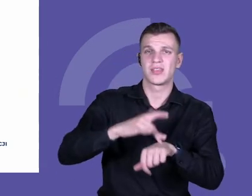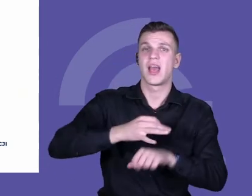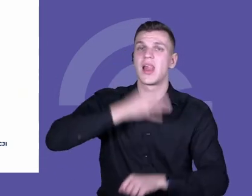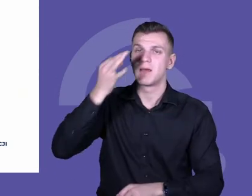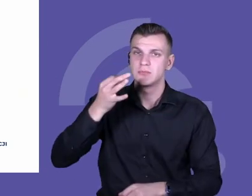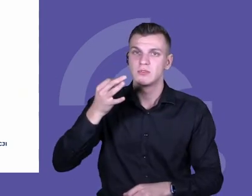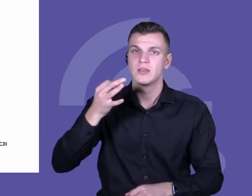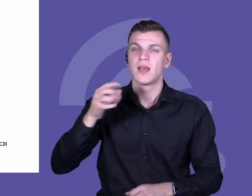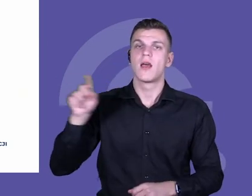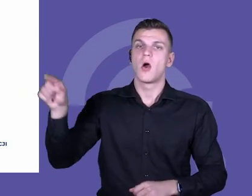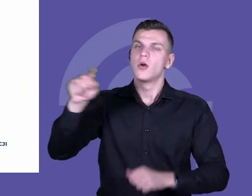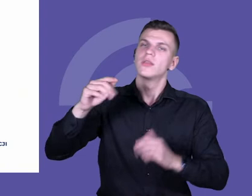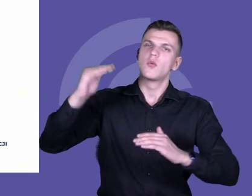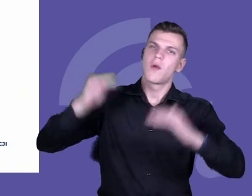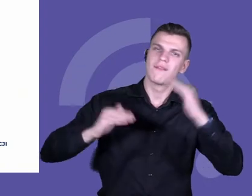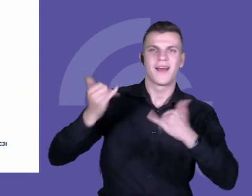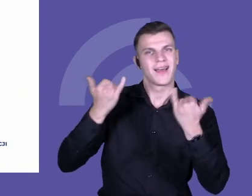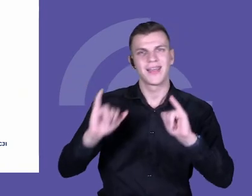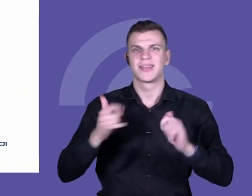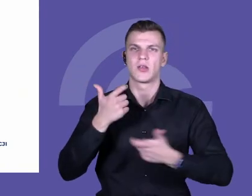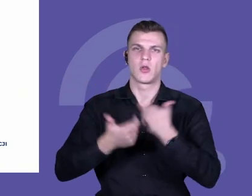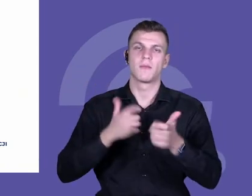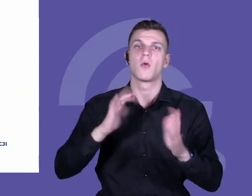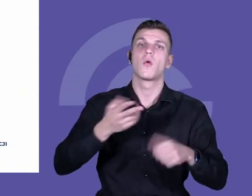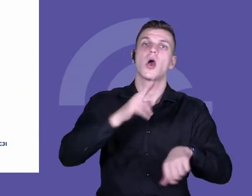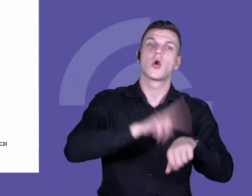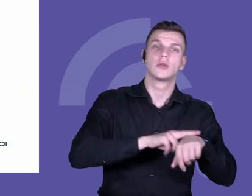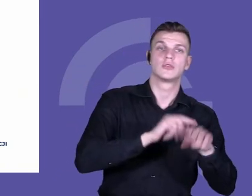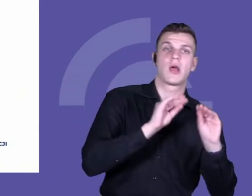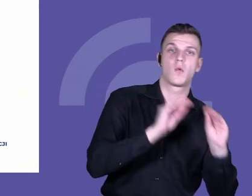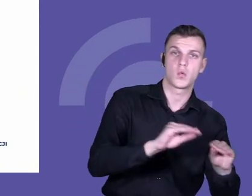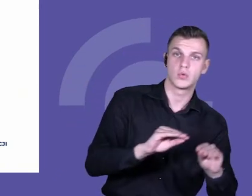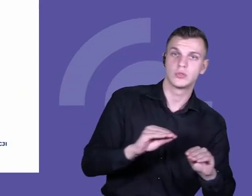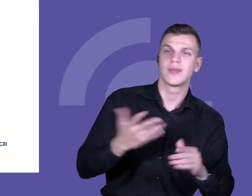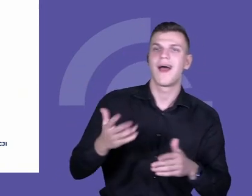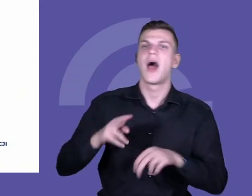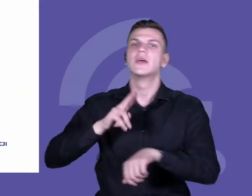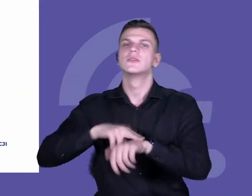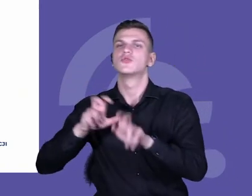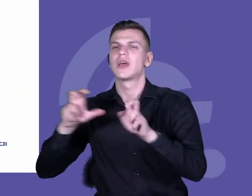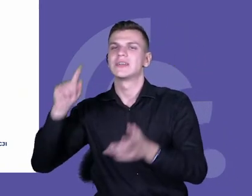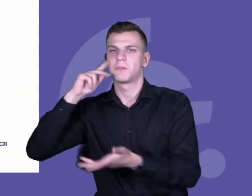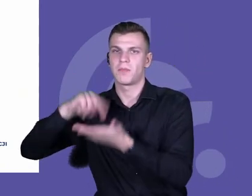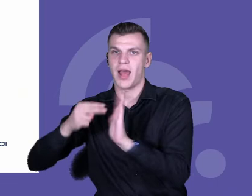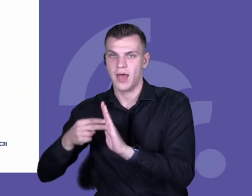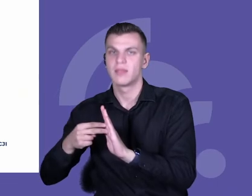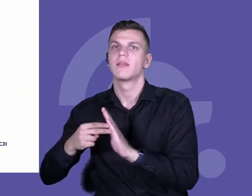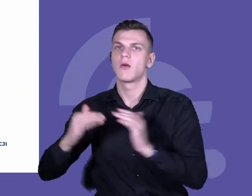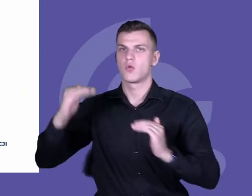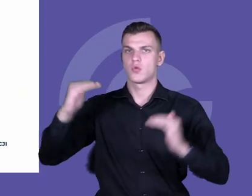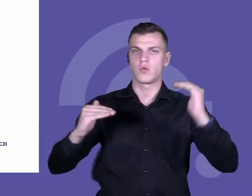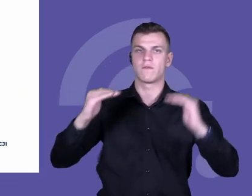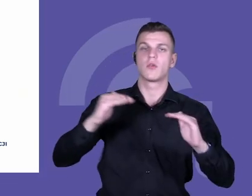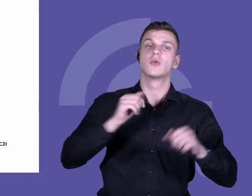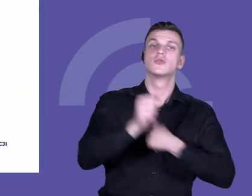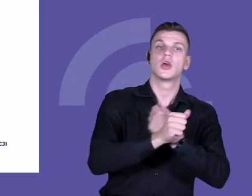równowaga pomiędzy czasem, czy godzinami dydaktycznymi i planowania i jest mniej więcej około